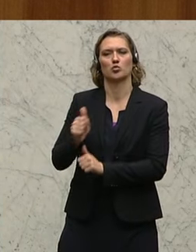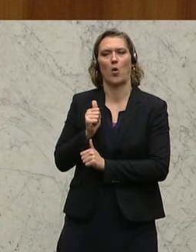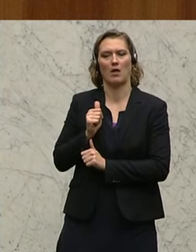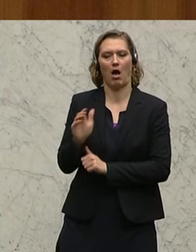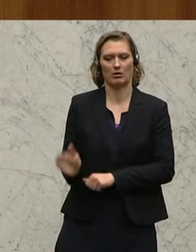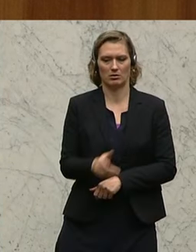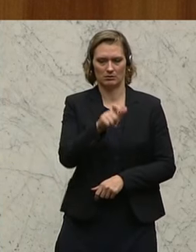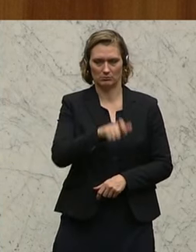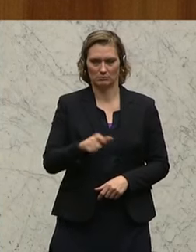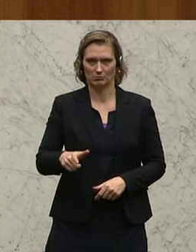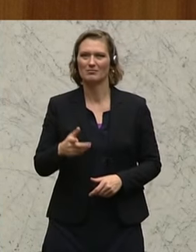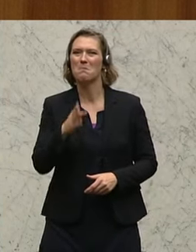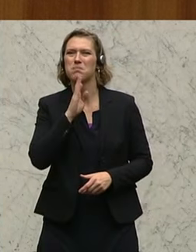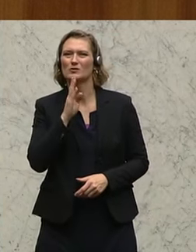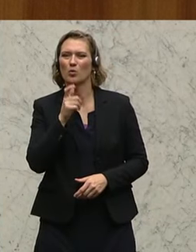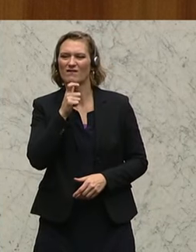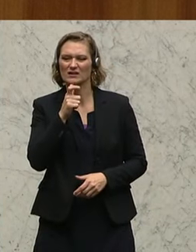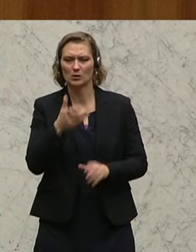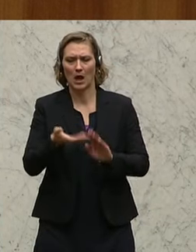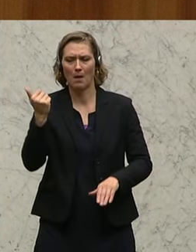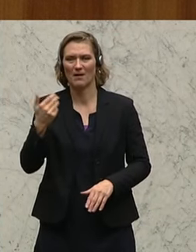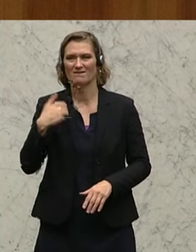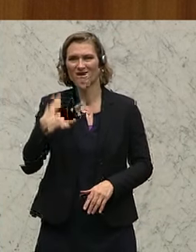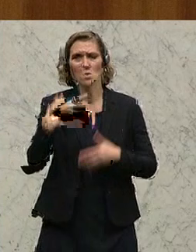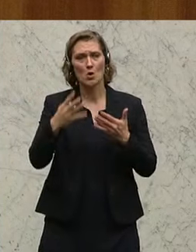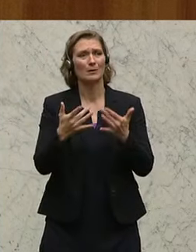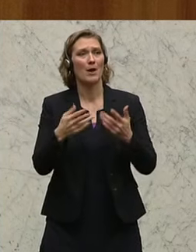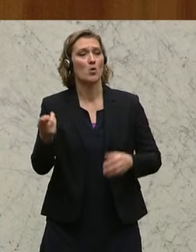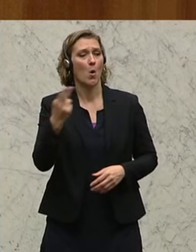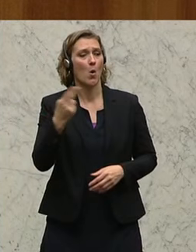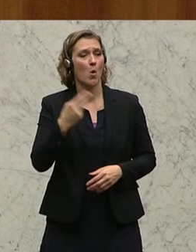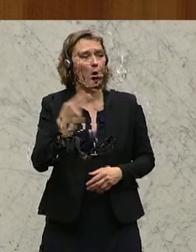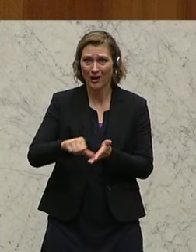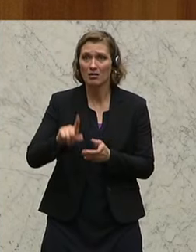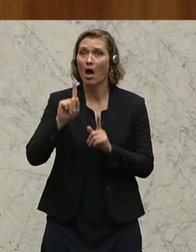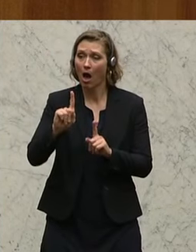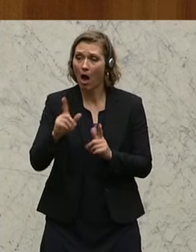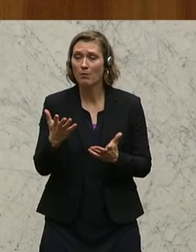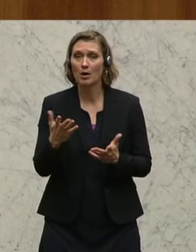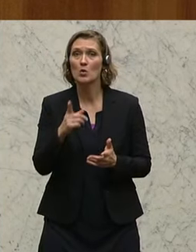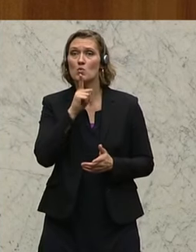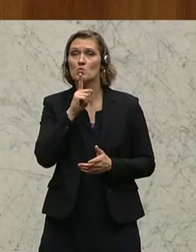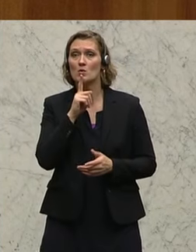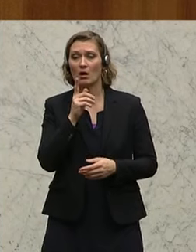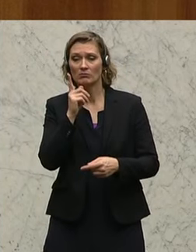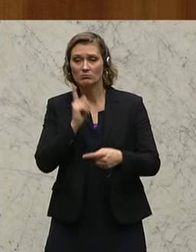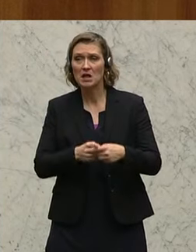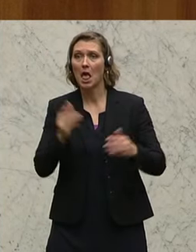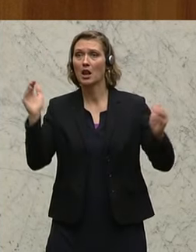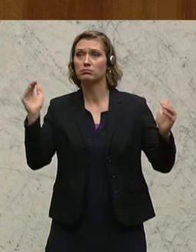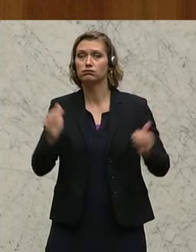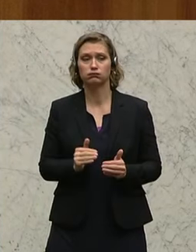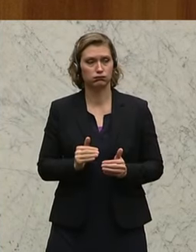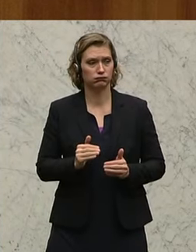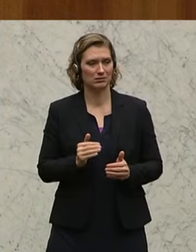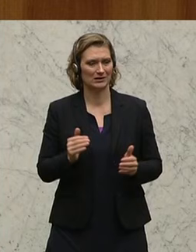in den Ausgleich von der Pensionsversicherungsträger ca. 93 Millionen Euro gezahlt haben und ihnen nur